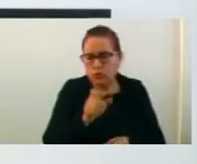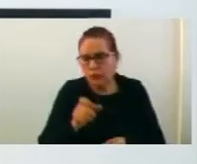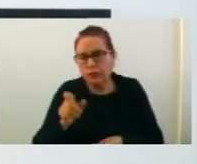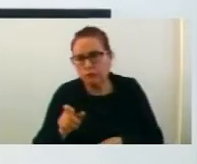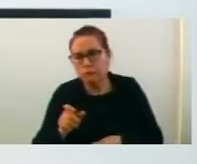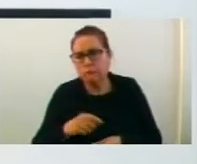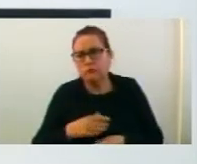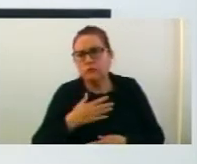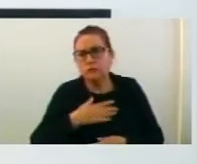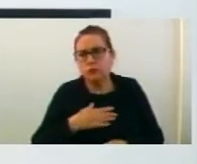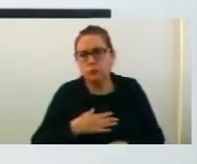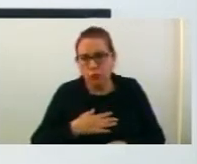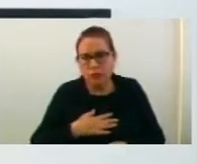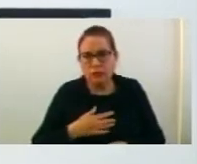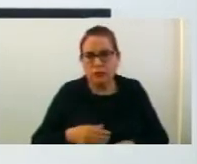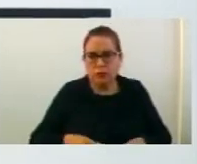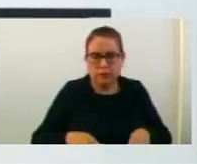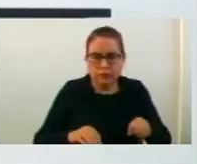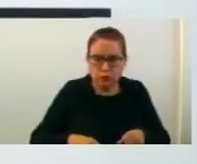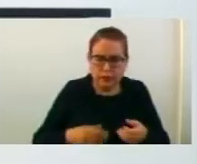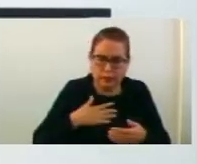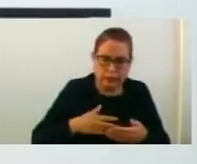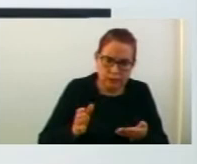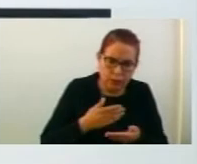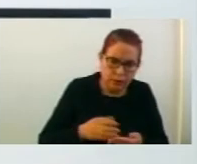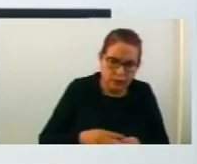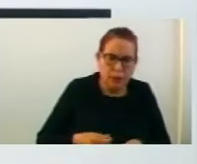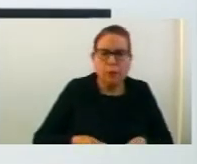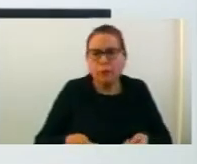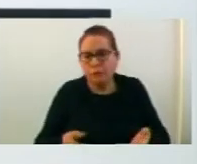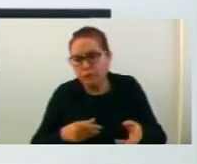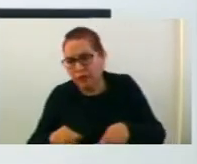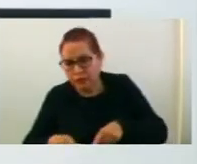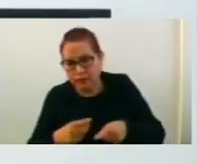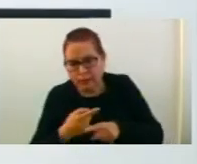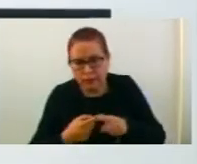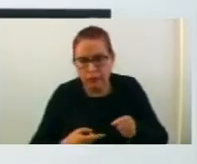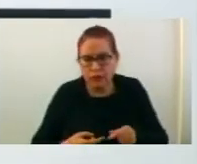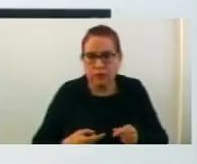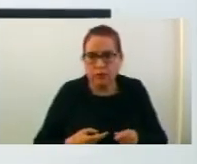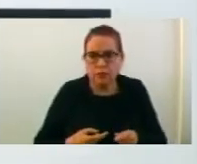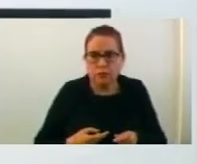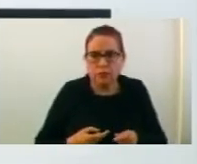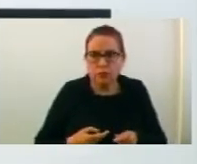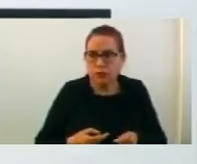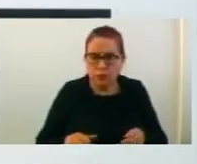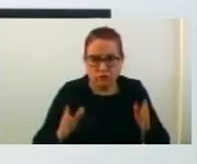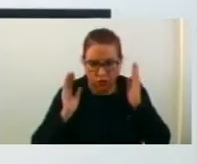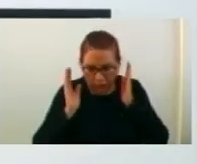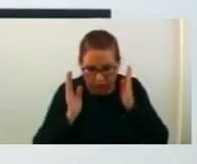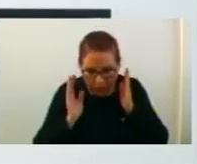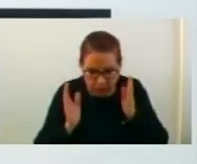кои покре тоа што побаруваат книга, побаруваат и дел од онлайн, значи,